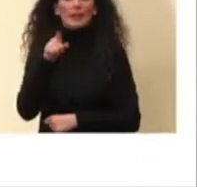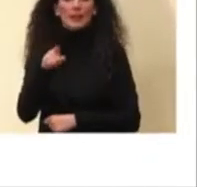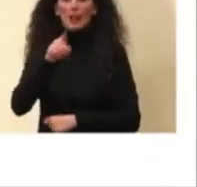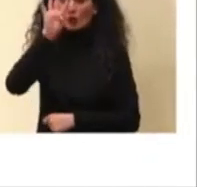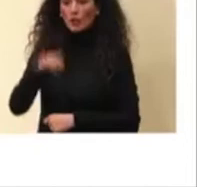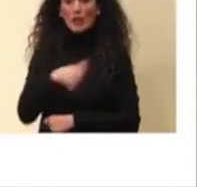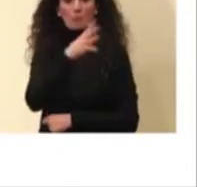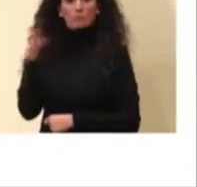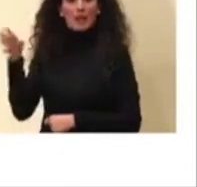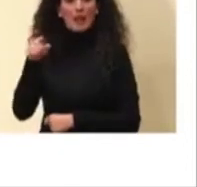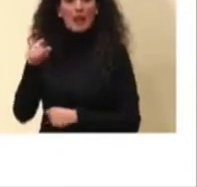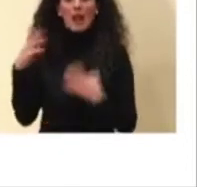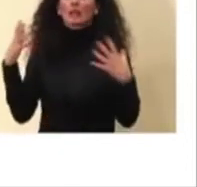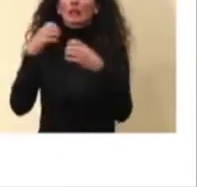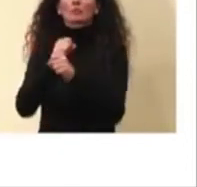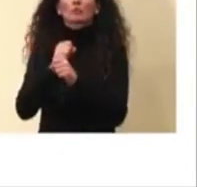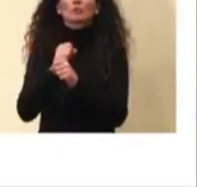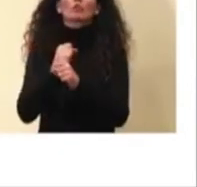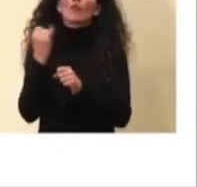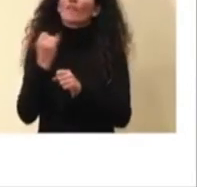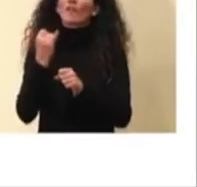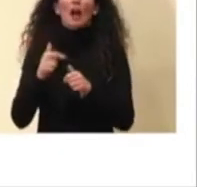quella che poi vi aiuta anche a fare i titoli.